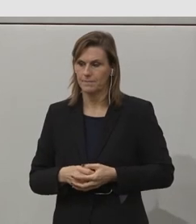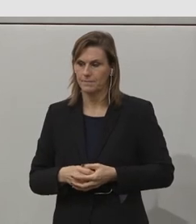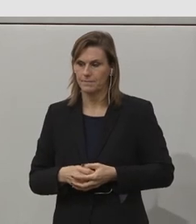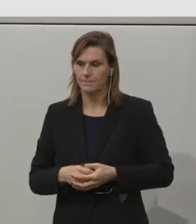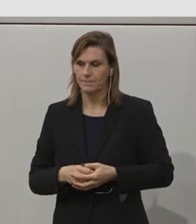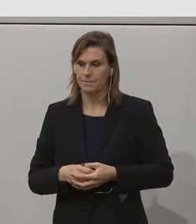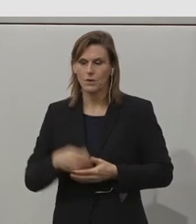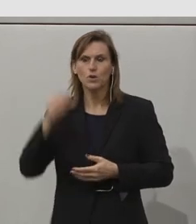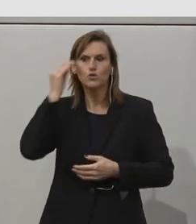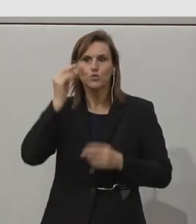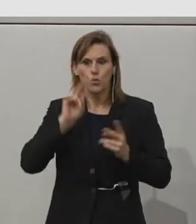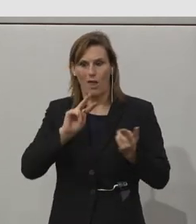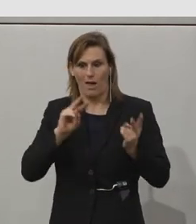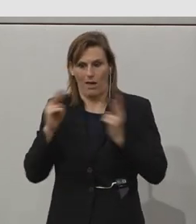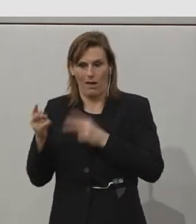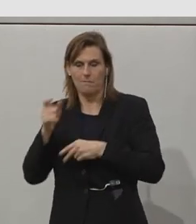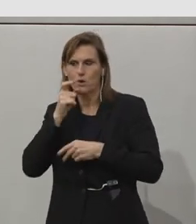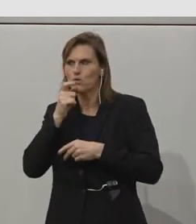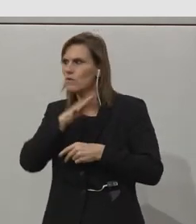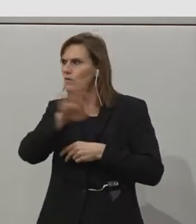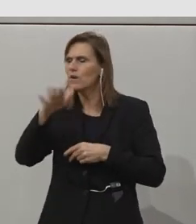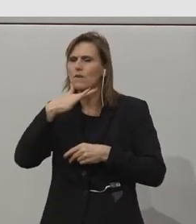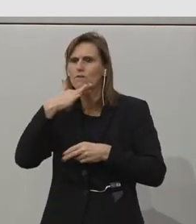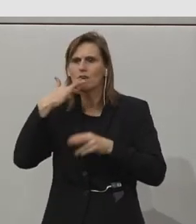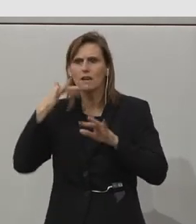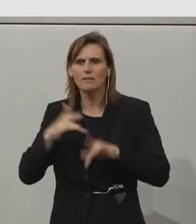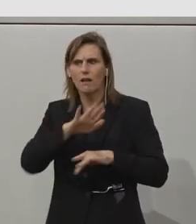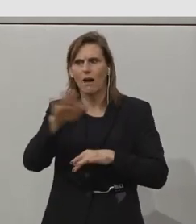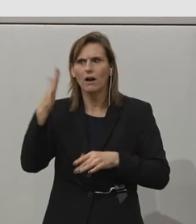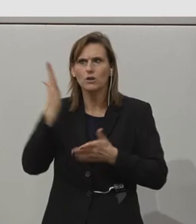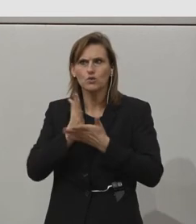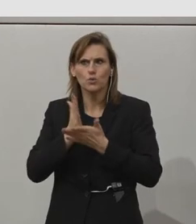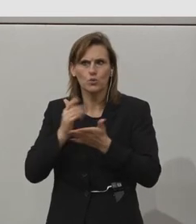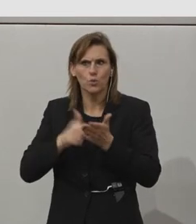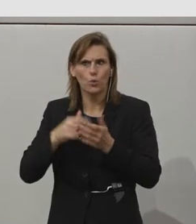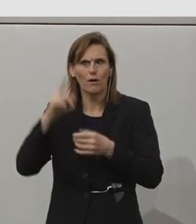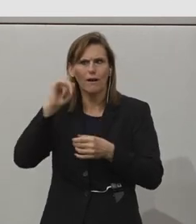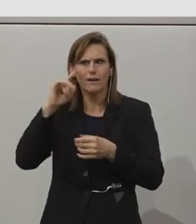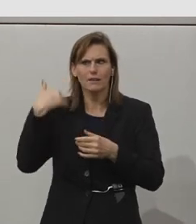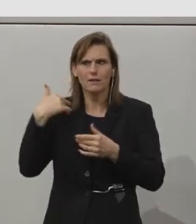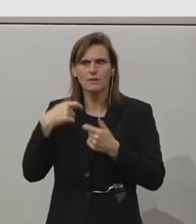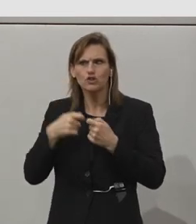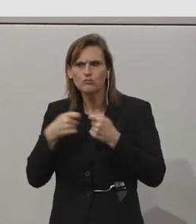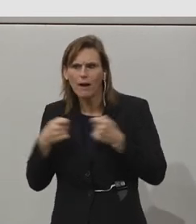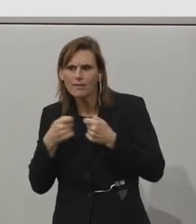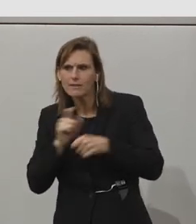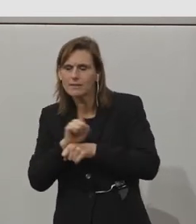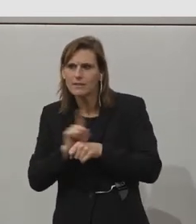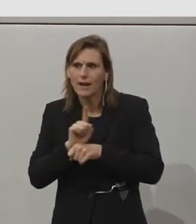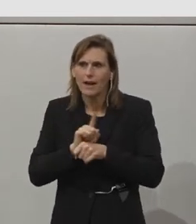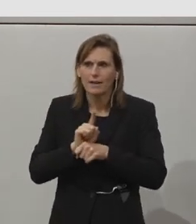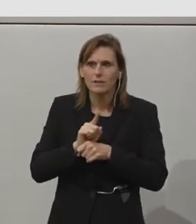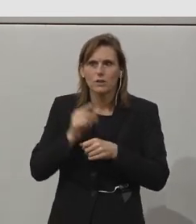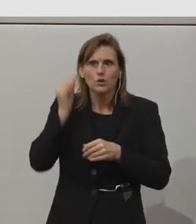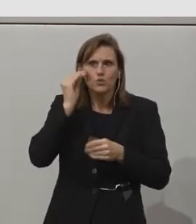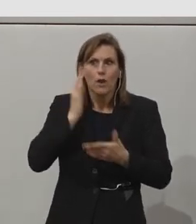Übergang Schule, Beruf. Viele von Ihnen, von euch werden sich noch daran erinnern. Es ist eine große spannende Zeit, wenn man die Schule